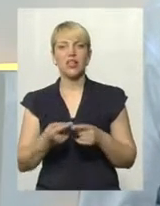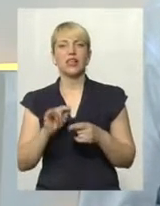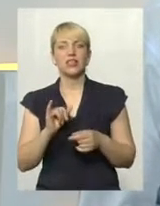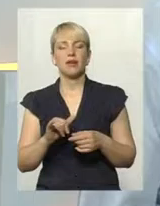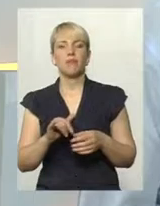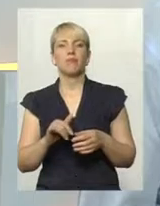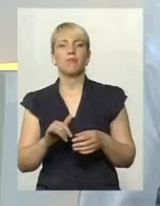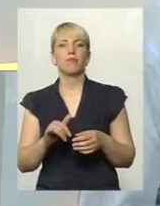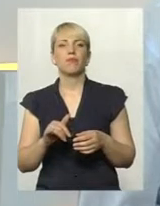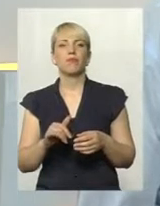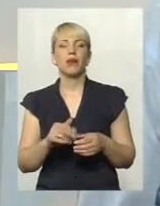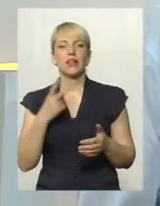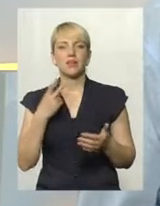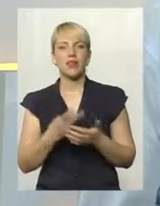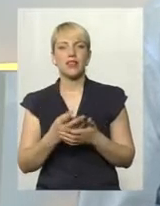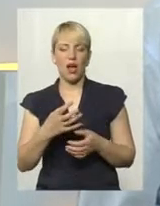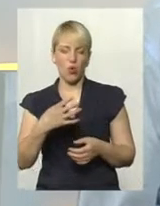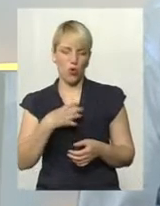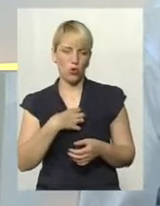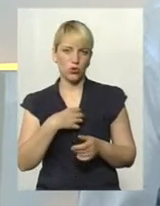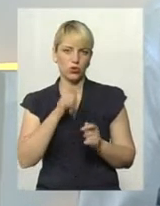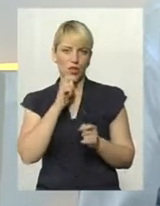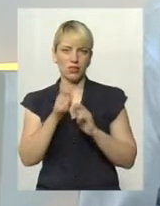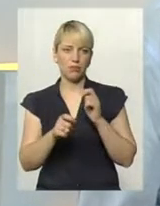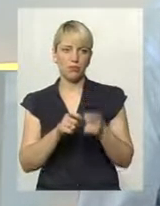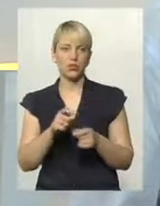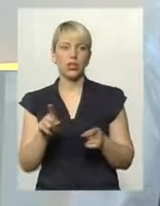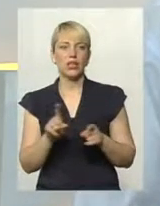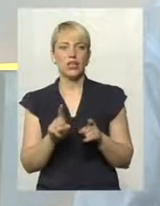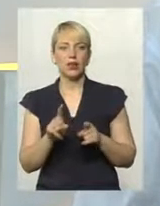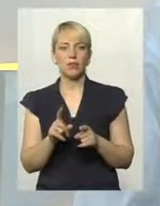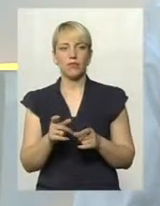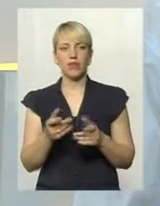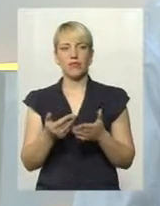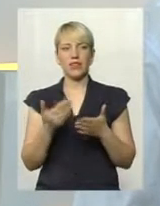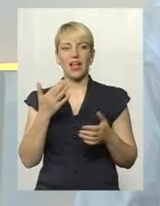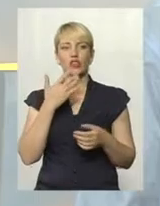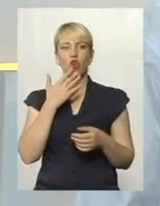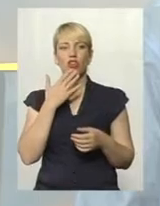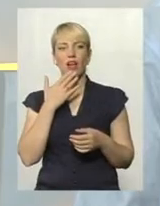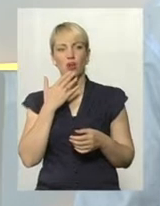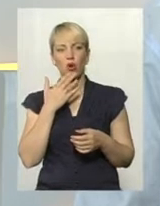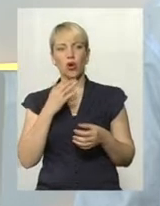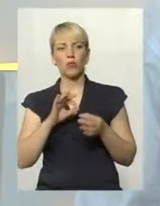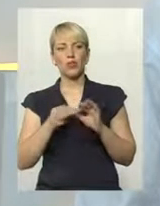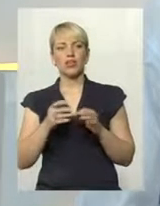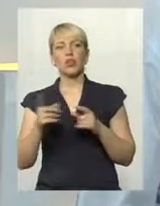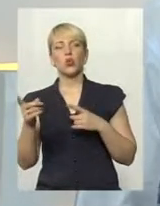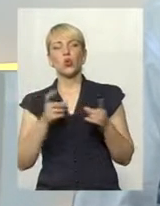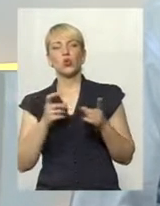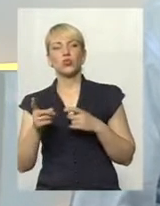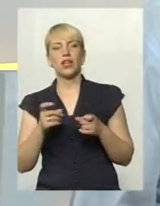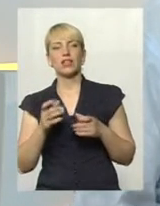Передбачили нагородну атрибутику, яку поступила від Національного олімпійського комітету. Так що долучайтеся,